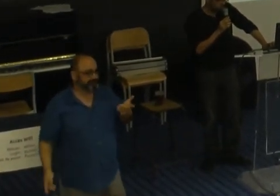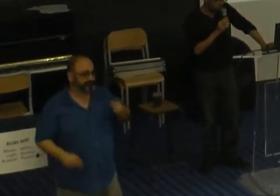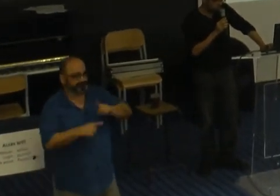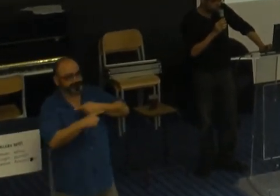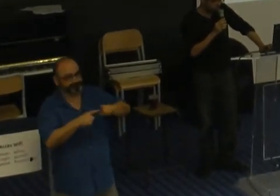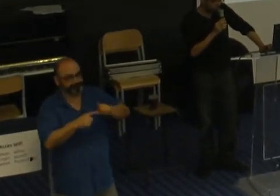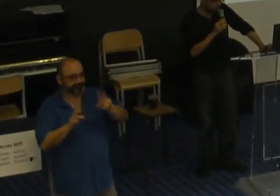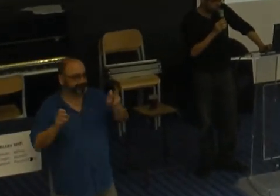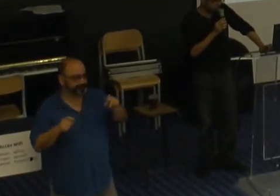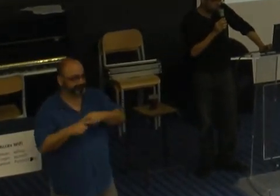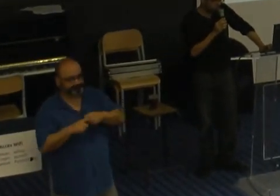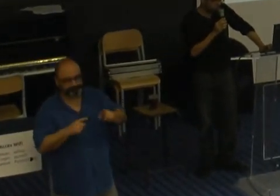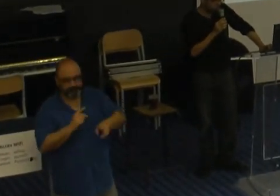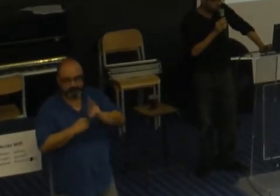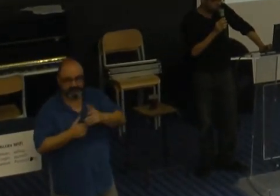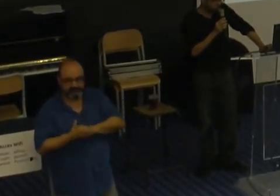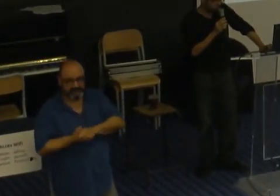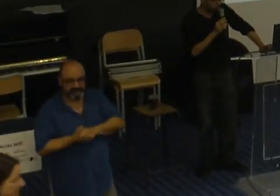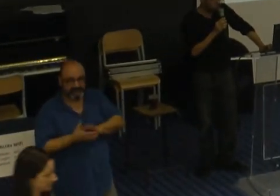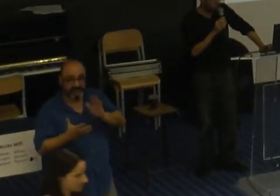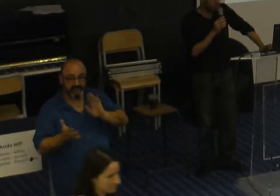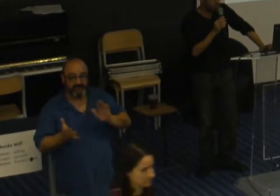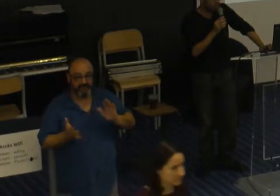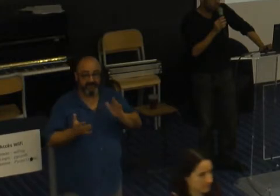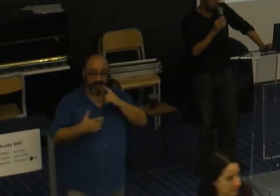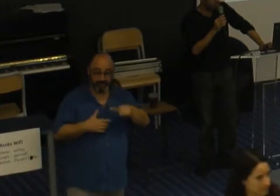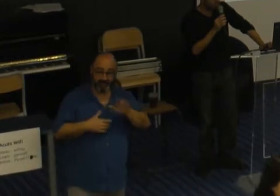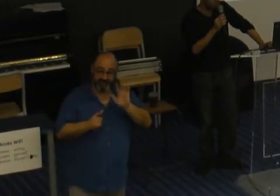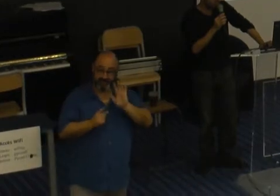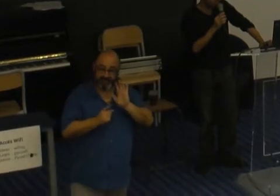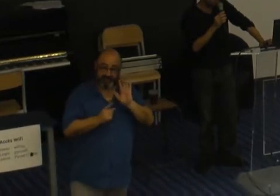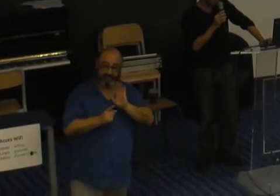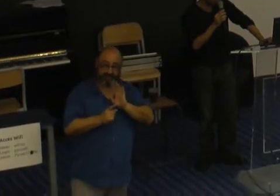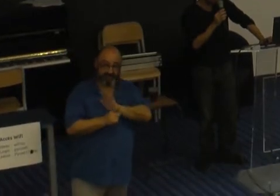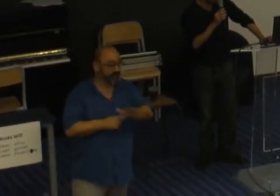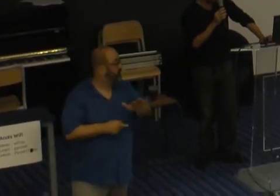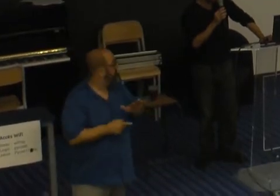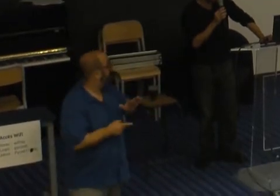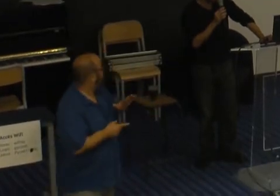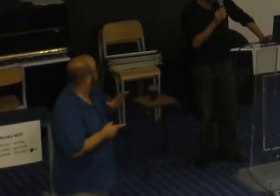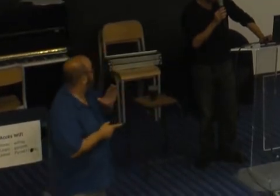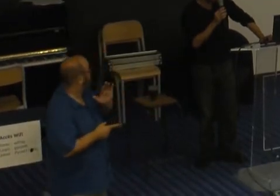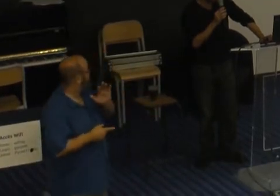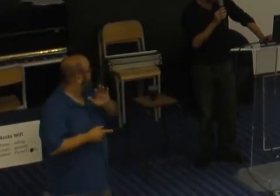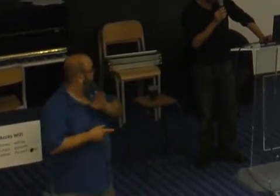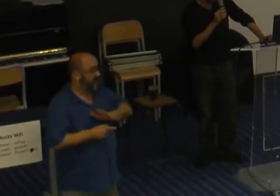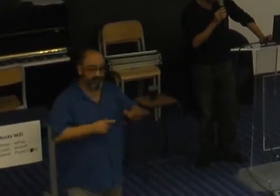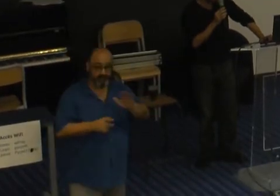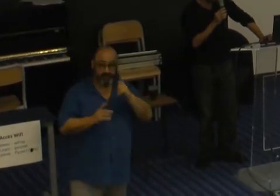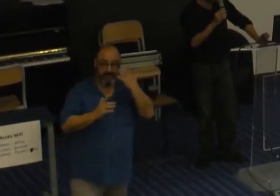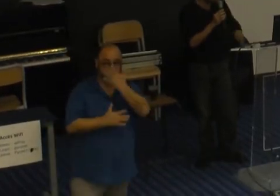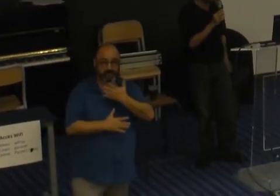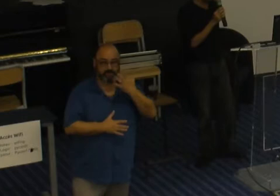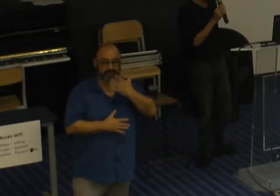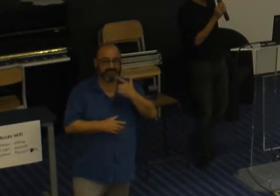plus étrange, c'est qu'en fait, ça influe aussi sur l'apparence. La région qui consomme le plus